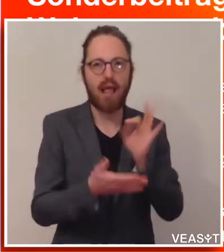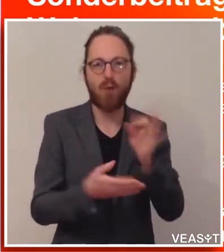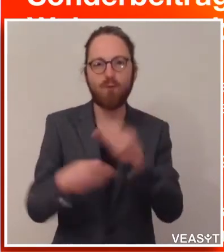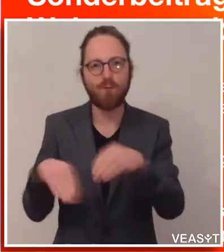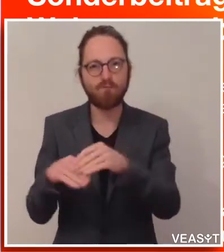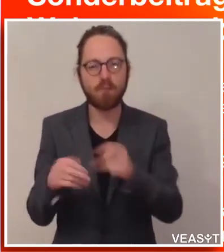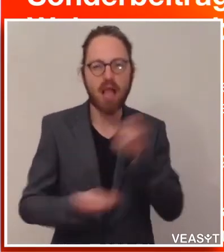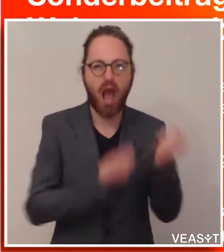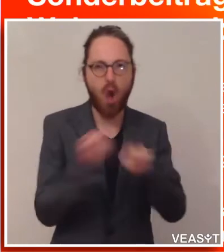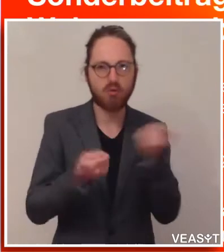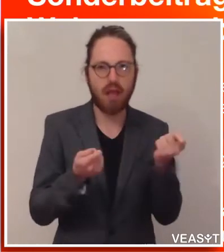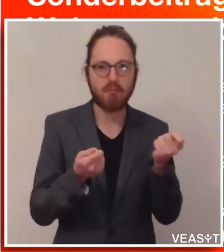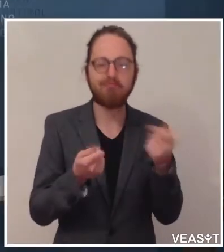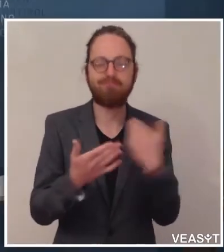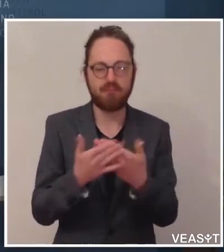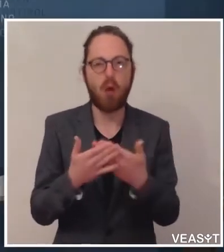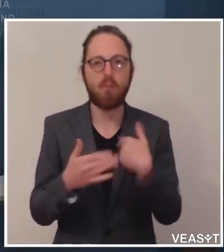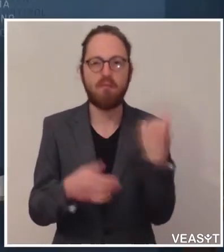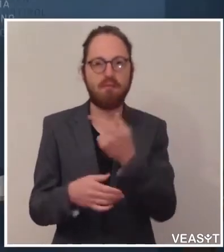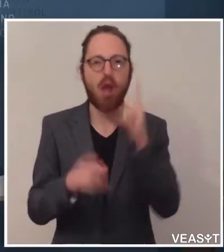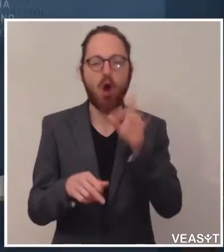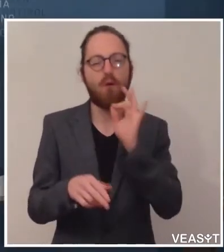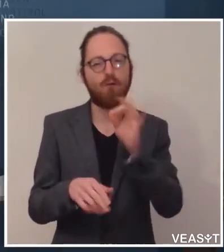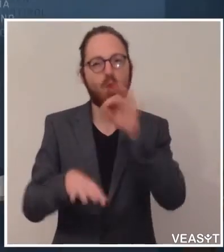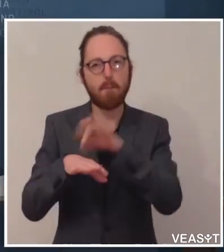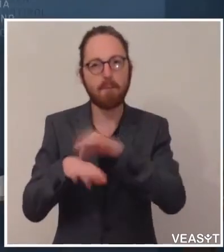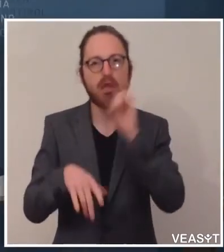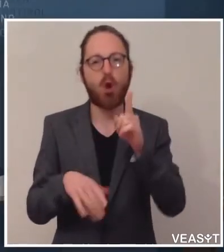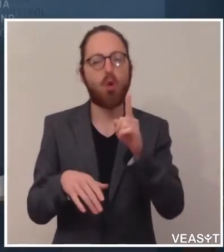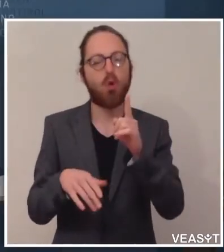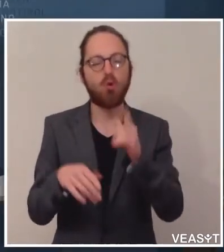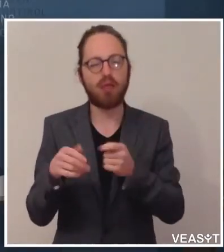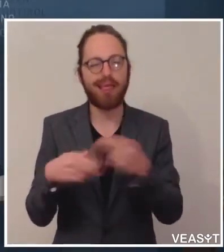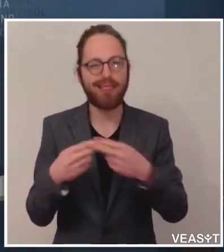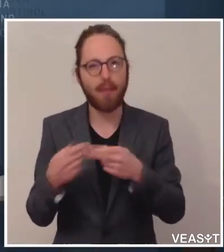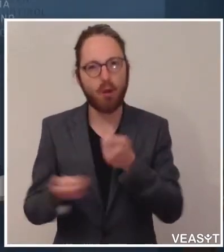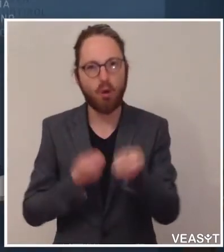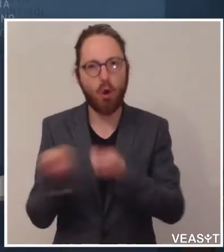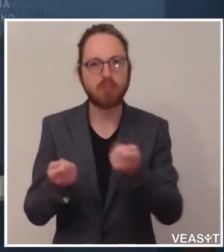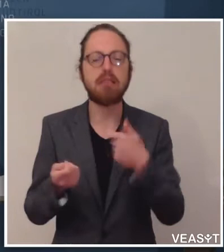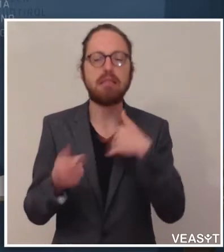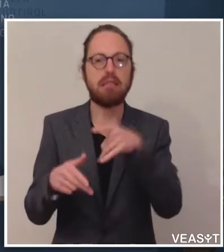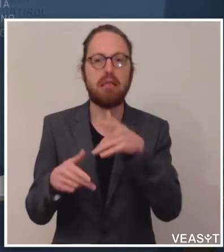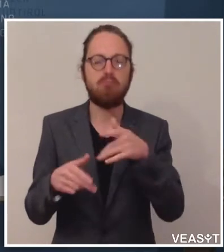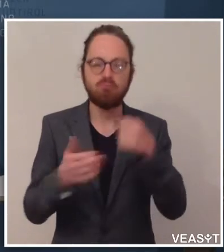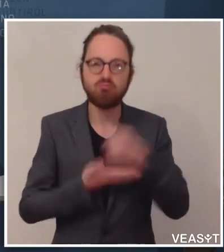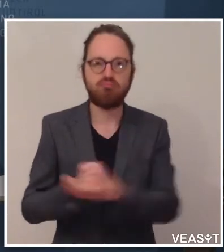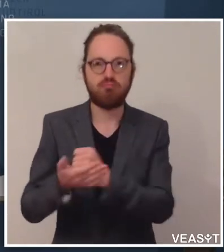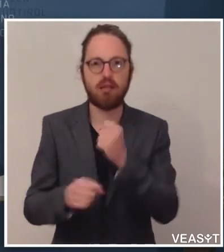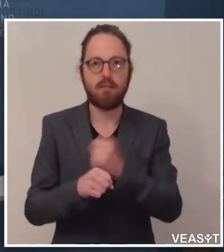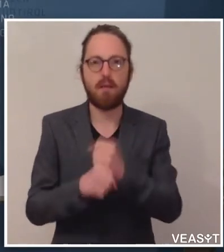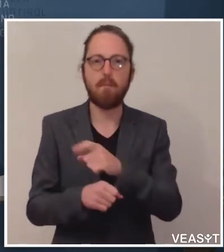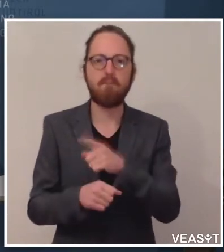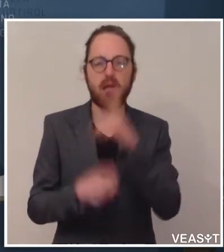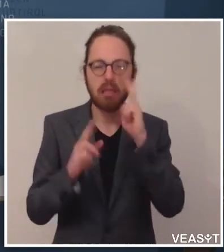Sonderbeiträge für Miete und Wohn- und Nebenkosten beschlossen. Es sind Beiträge bis zu 1.665 Euro